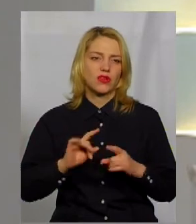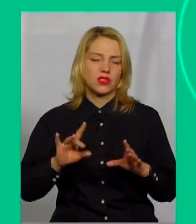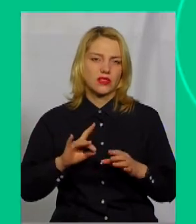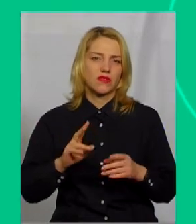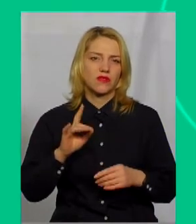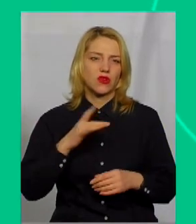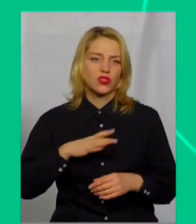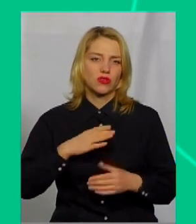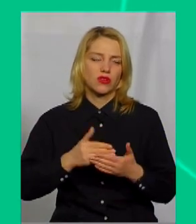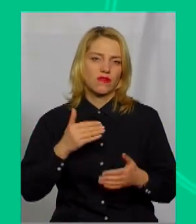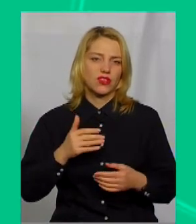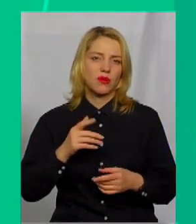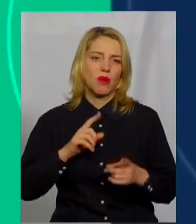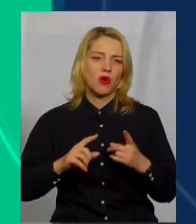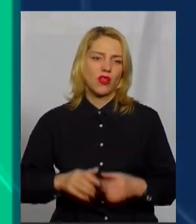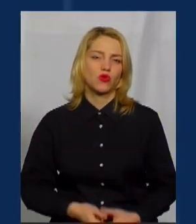меморандуму.